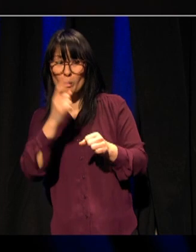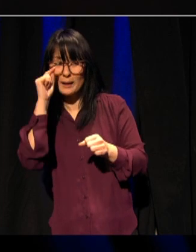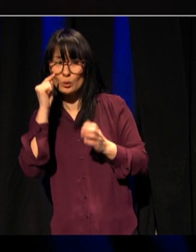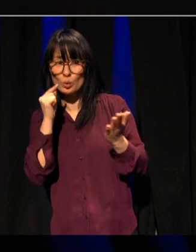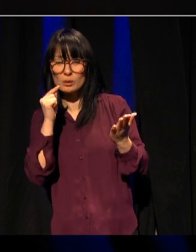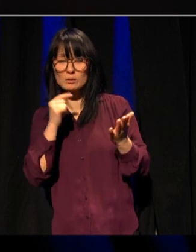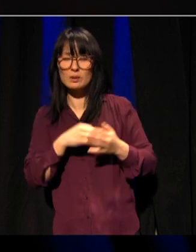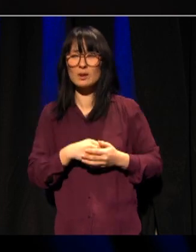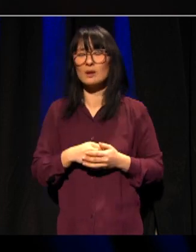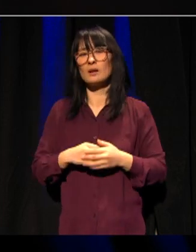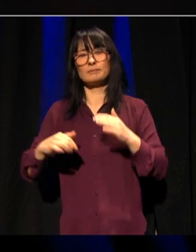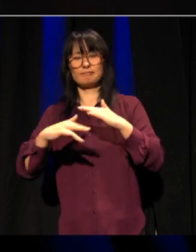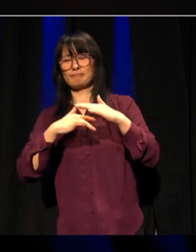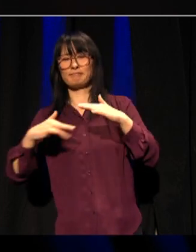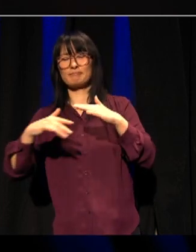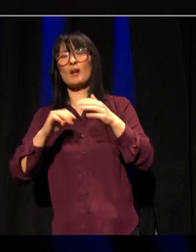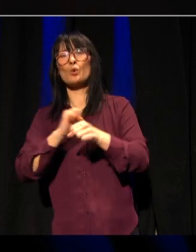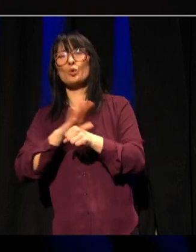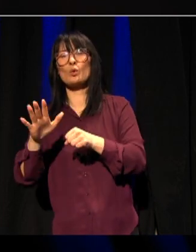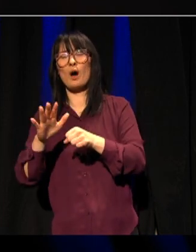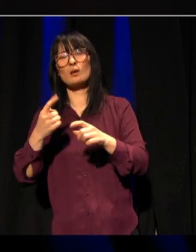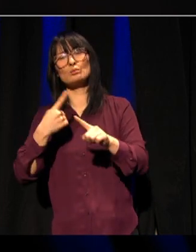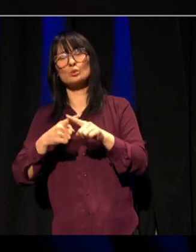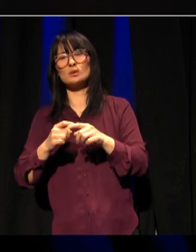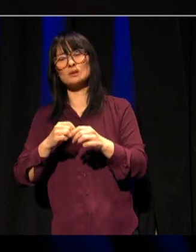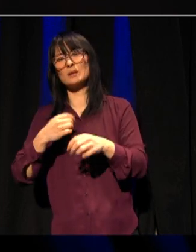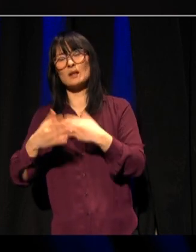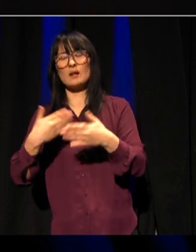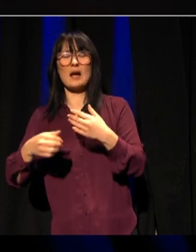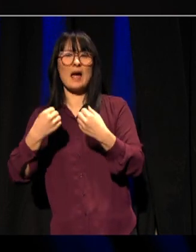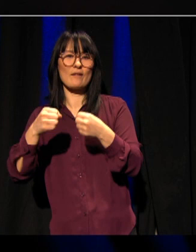Det var med referanse til korona og utfordringene som har fulgt med.